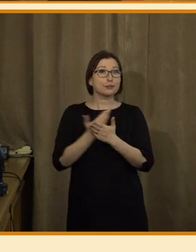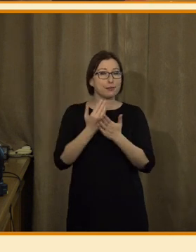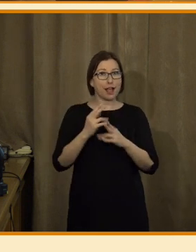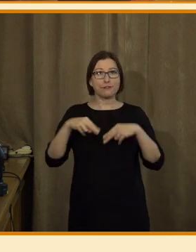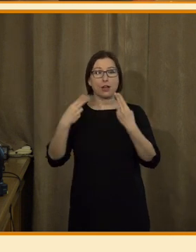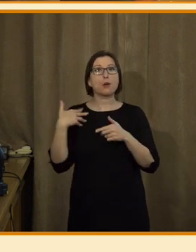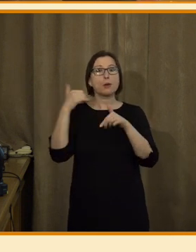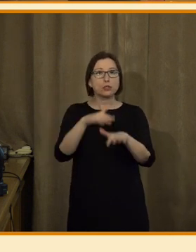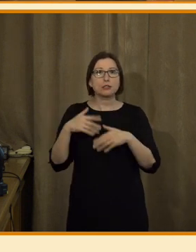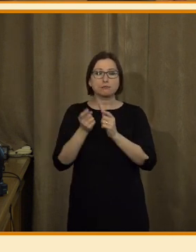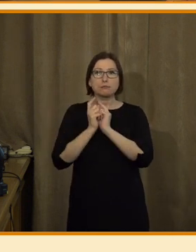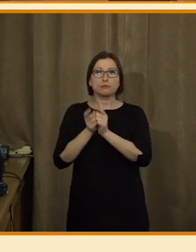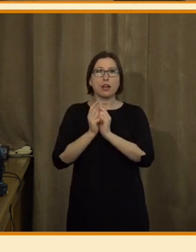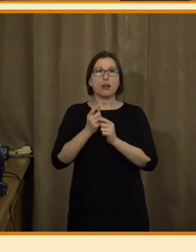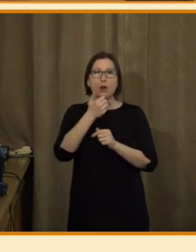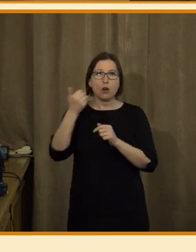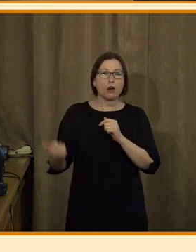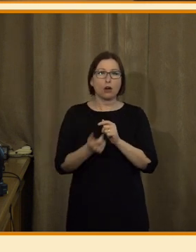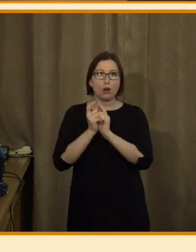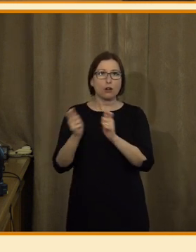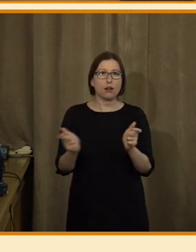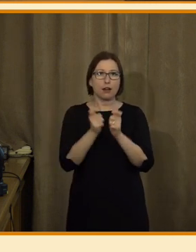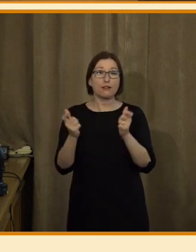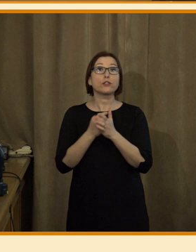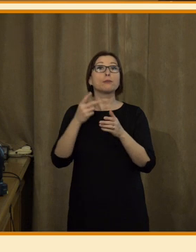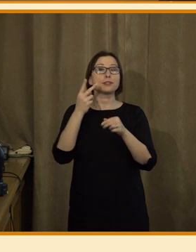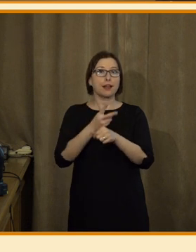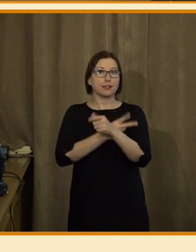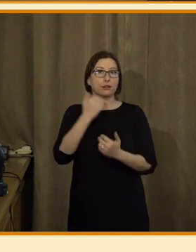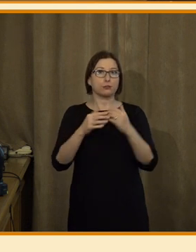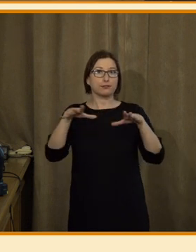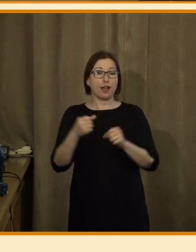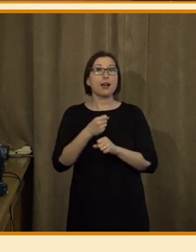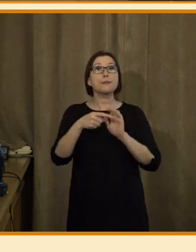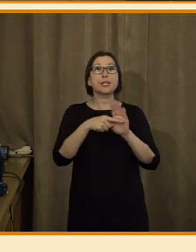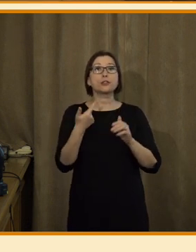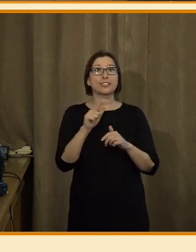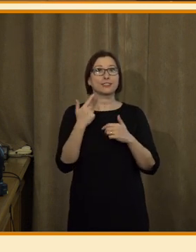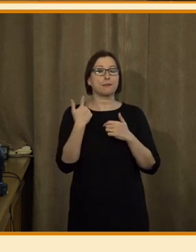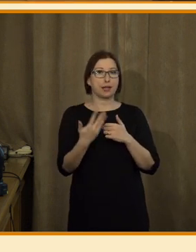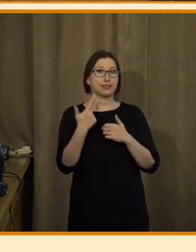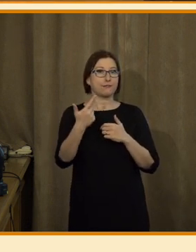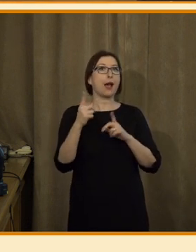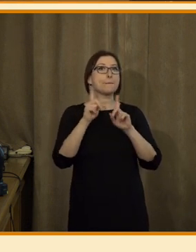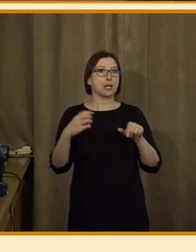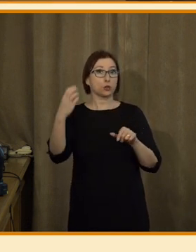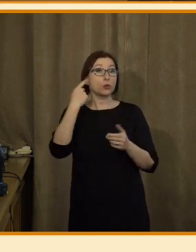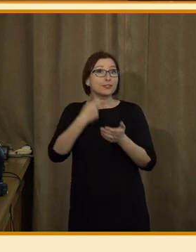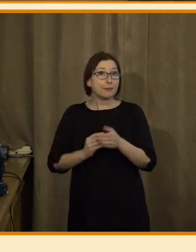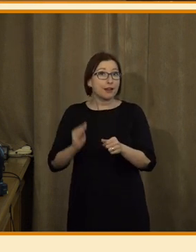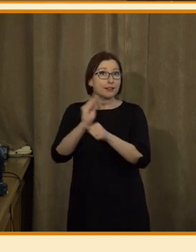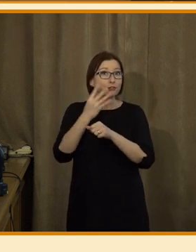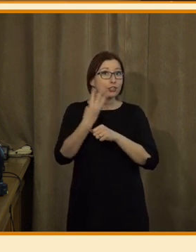Popranci včera večer po hodinách debat a hádech schválili státní rozpočet na příští rok. Schodek má být 252 miliard korun, tedy o 43